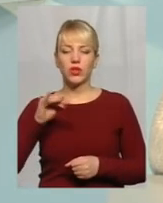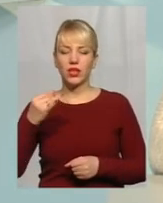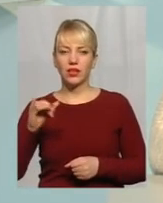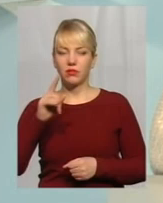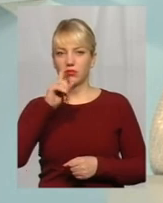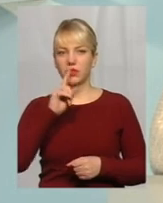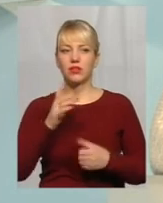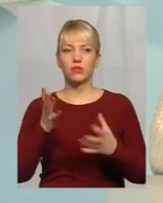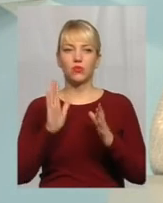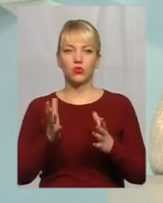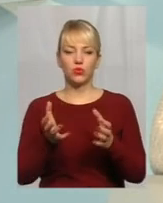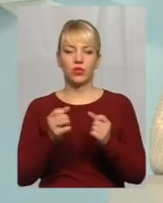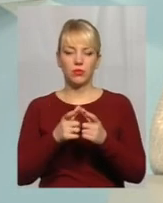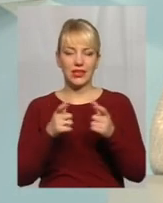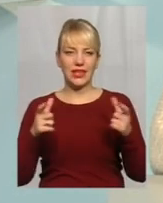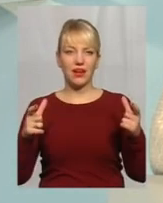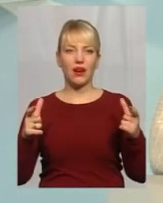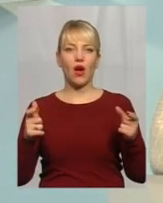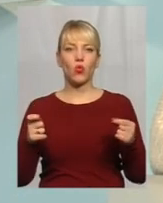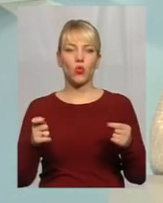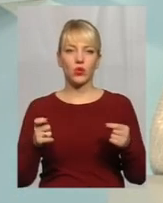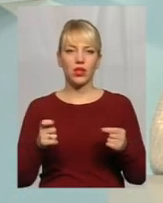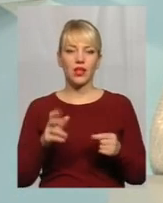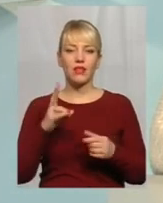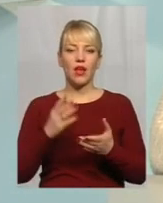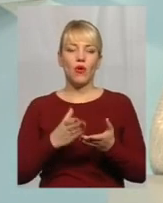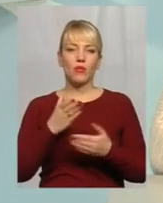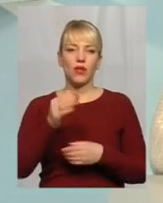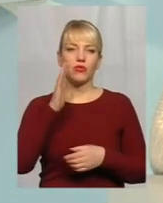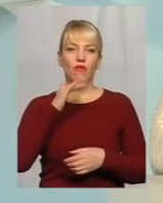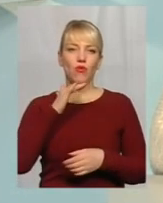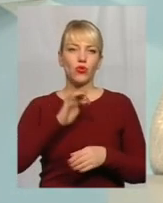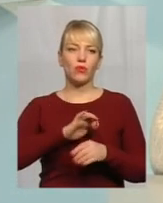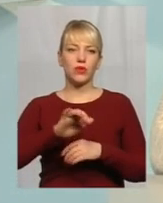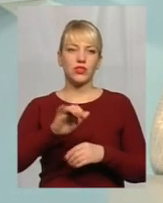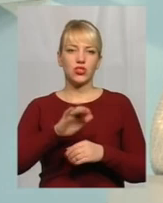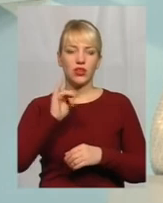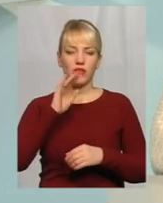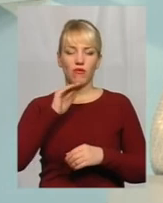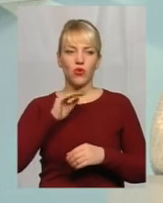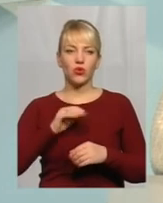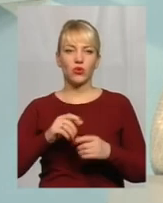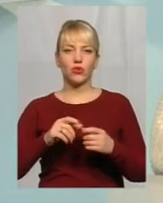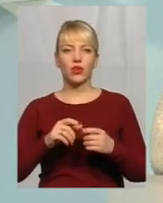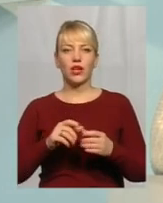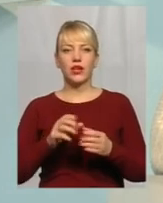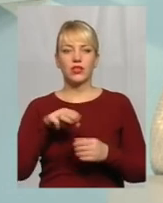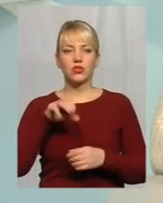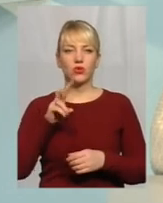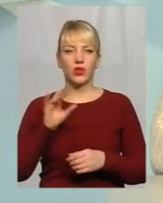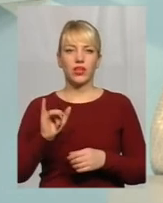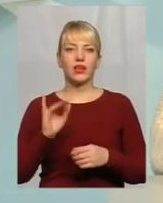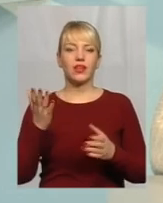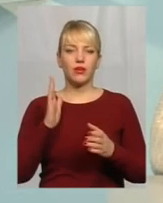отримують рахунки на оплату послуг водопостачання, водовідведення, які найдуть в почтових